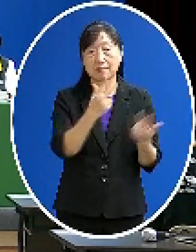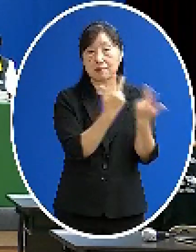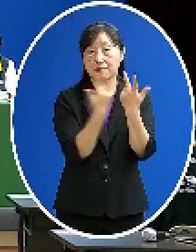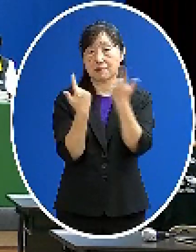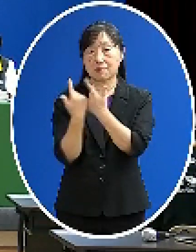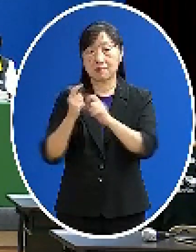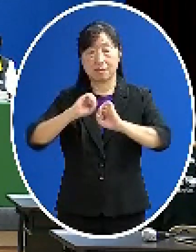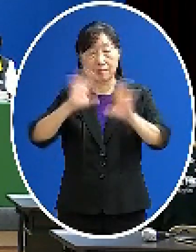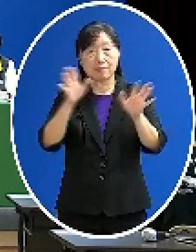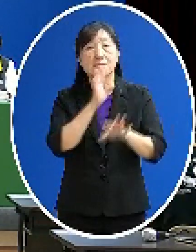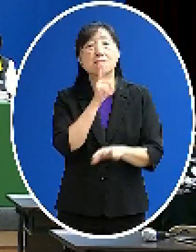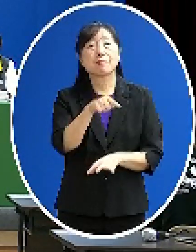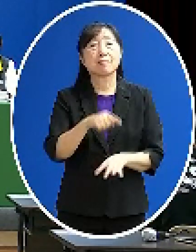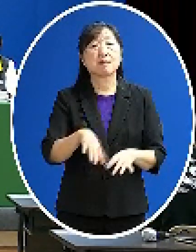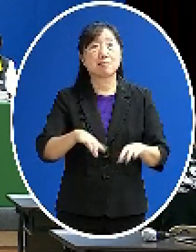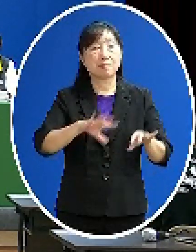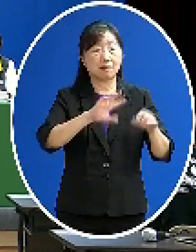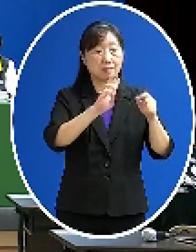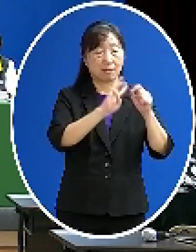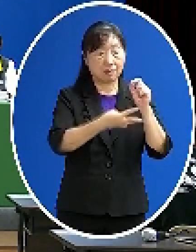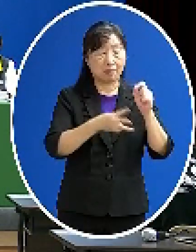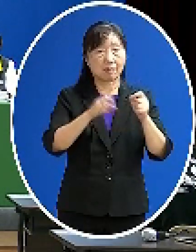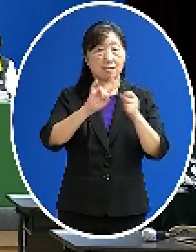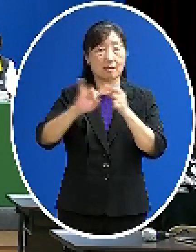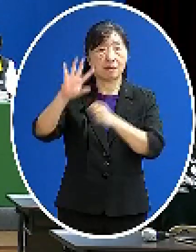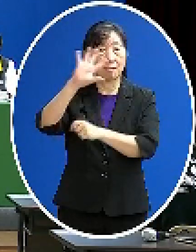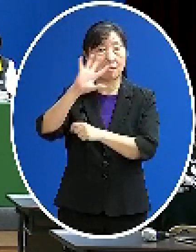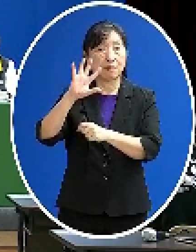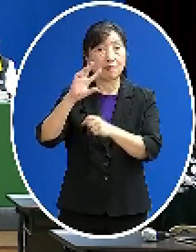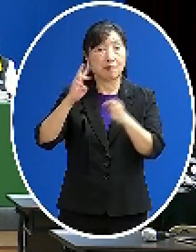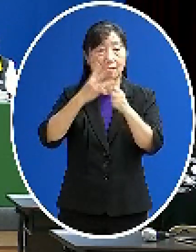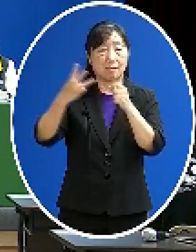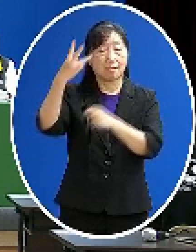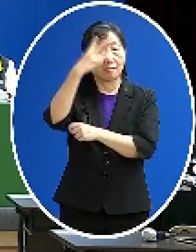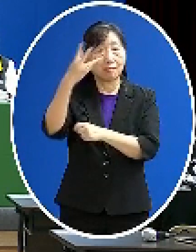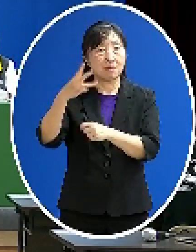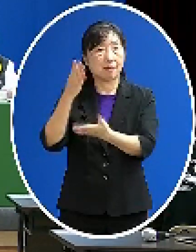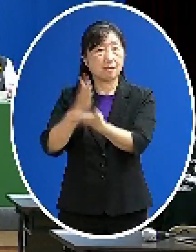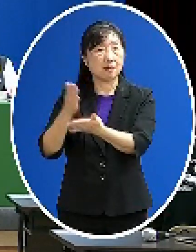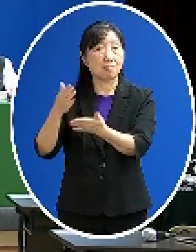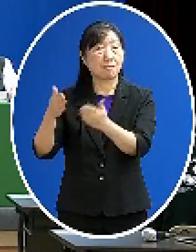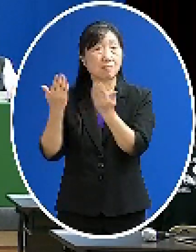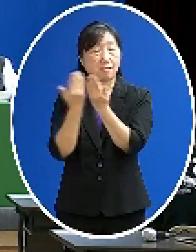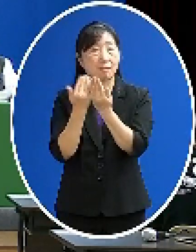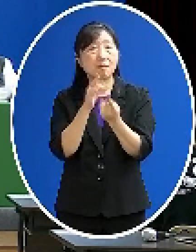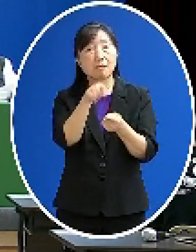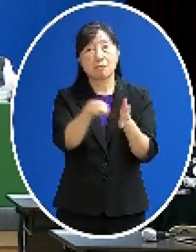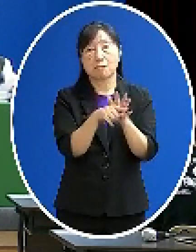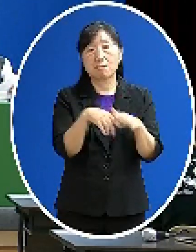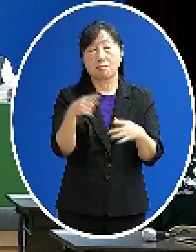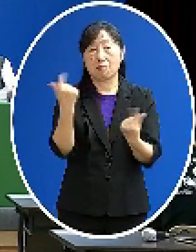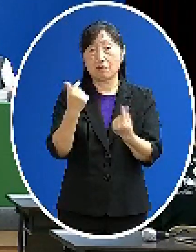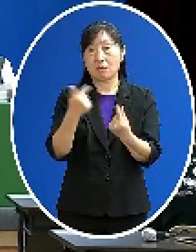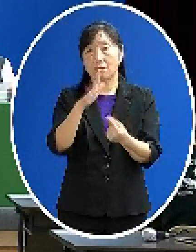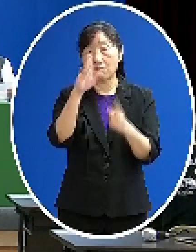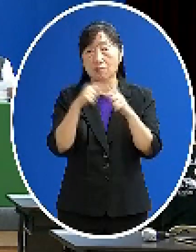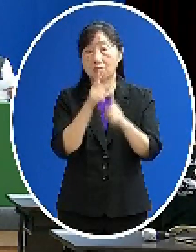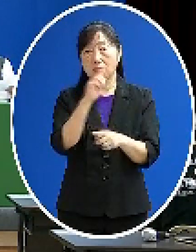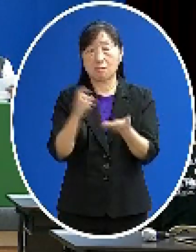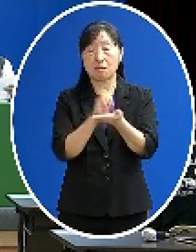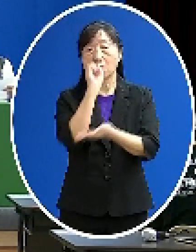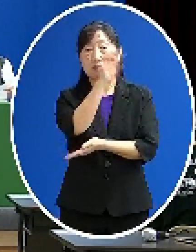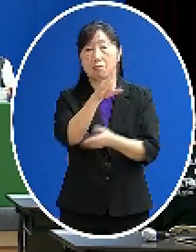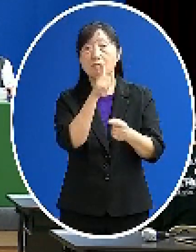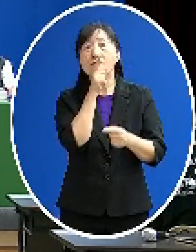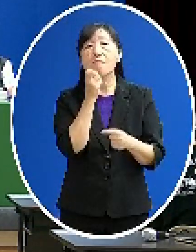共同宣佈了國酒和高三停課那有相關人士說 這沒有知會到中央 讓中央朋友為辭那今天上午雙北又自